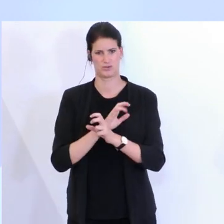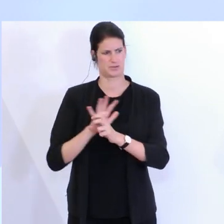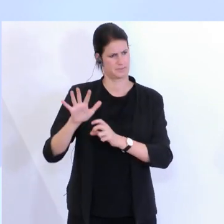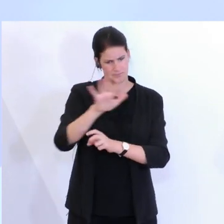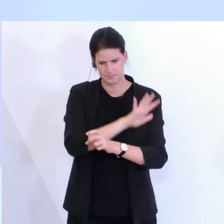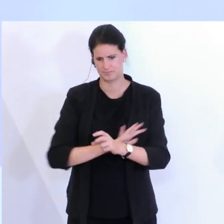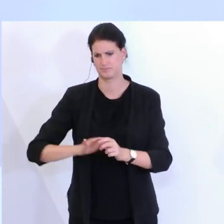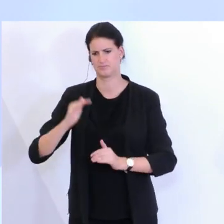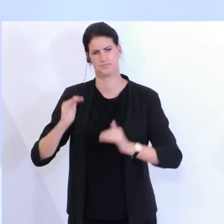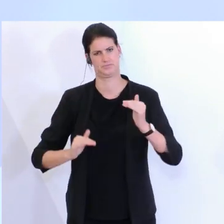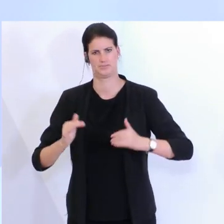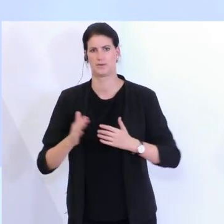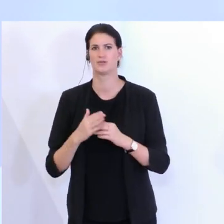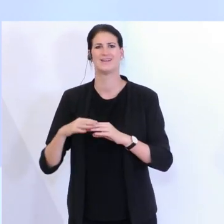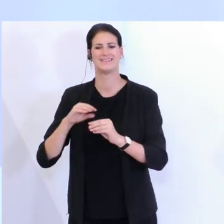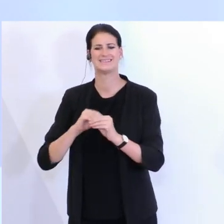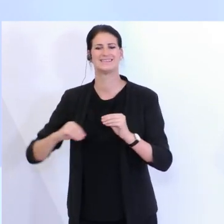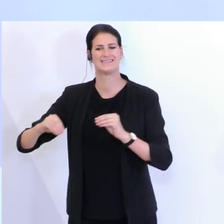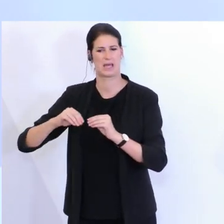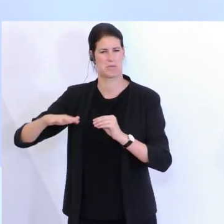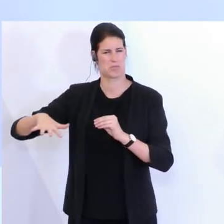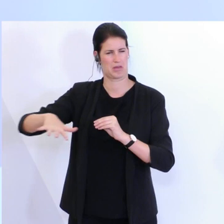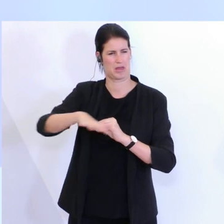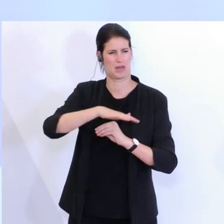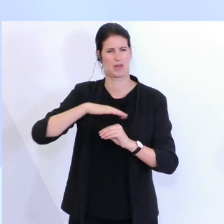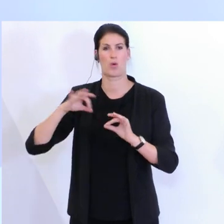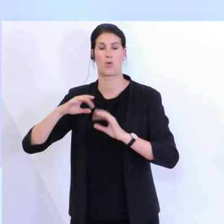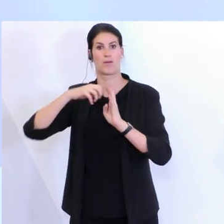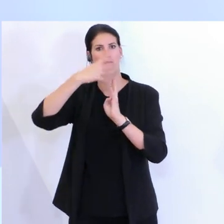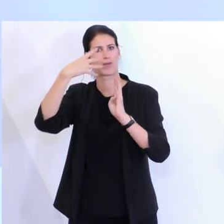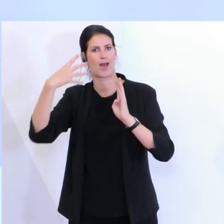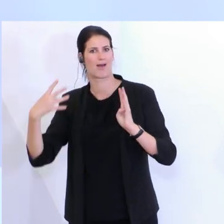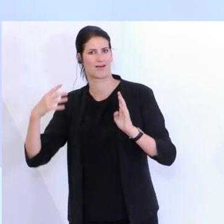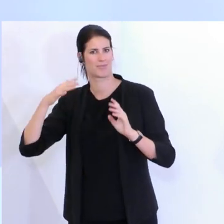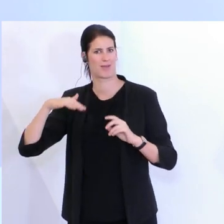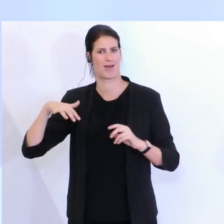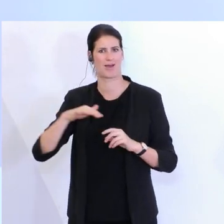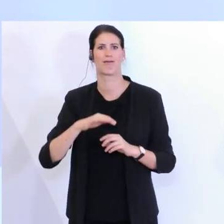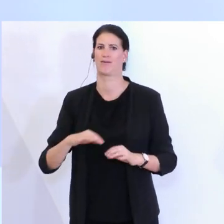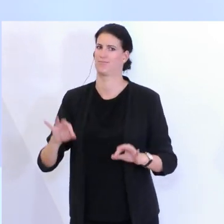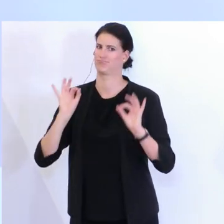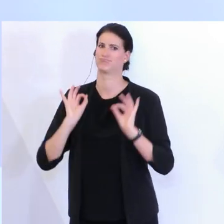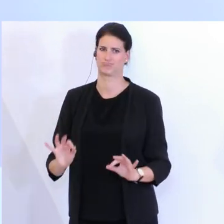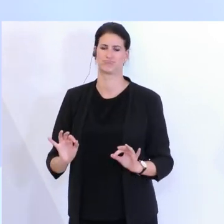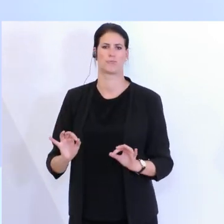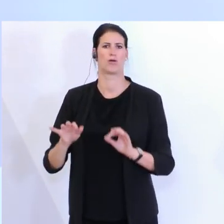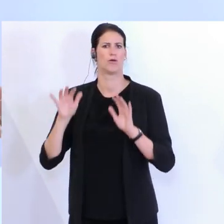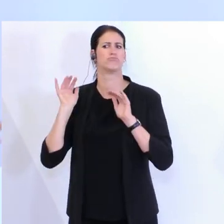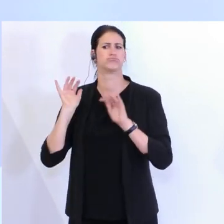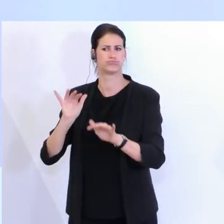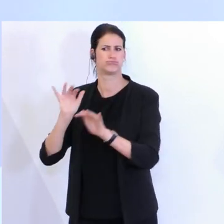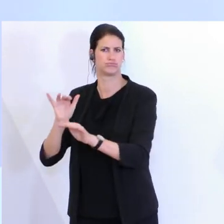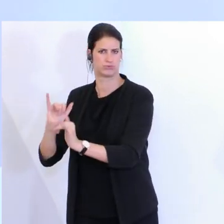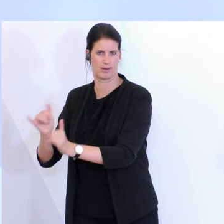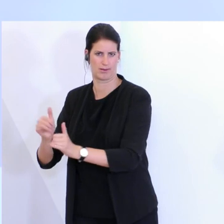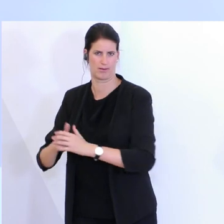wir haben speziell in den Seelagen, in diversen Bergregionen wirklich sehr gute Auslastung gesehen, über die